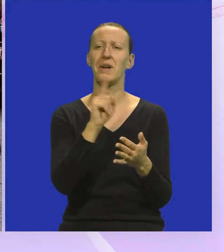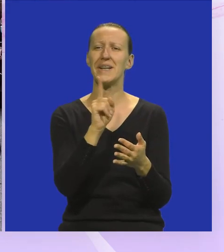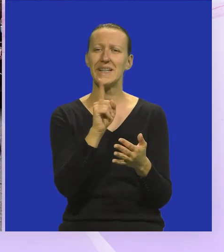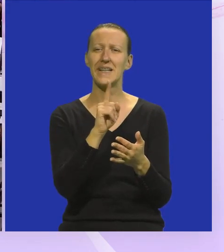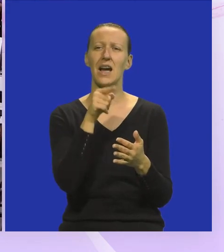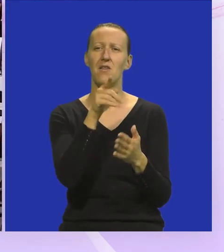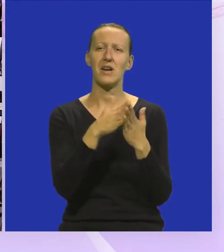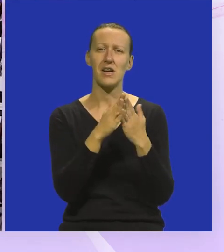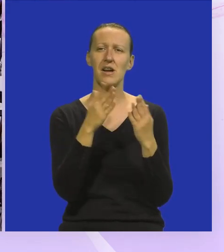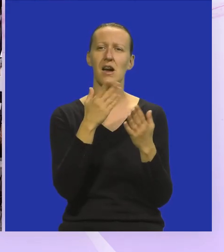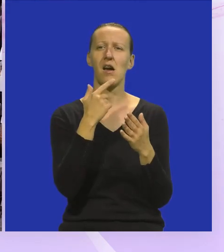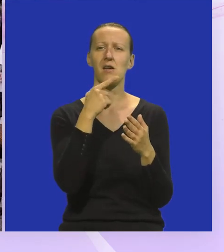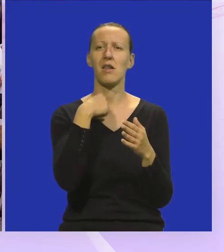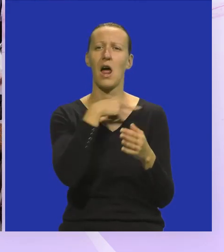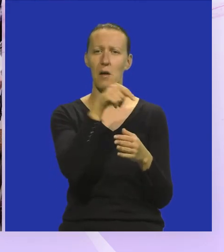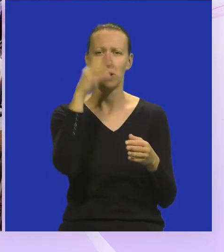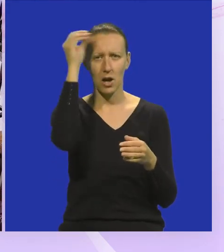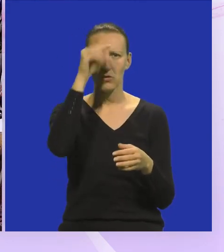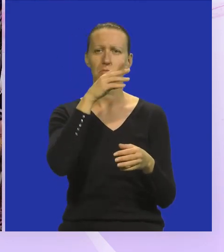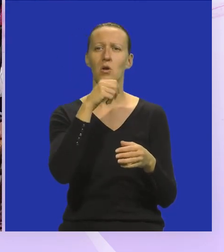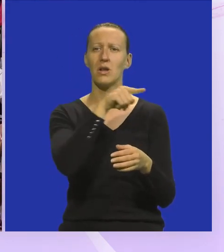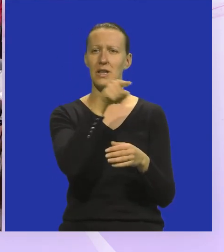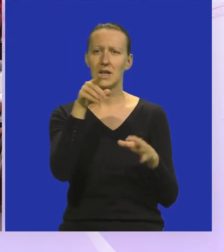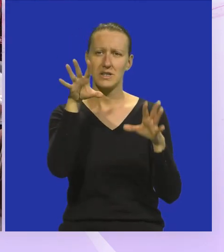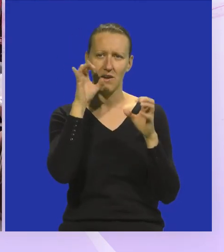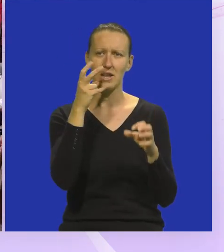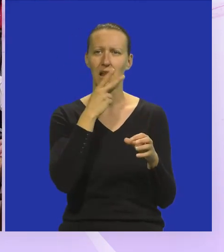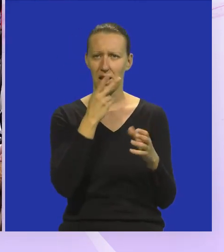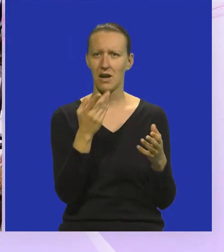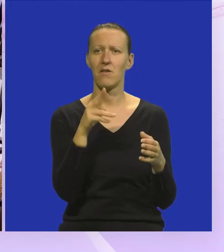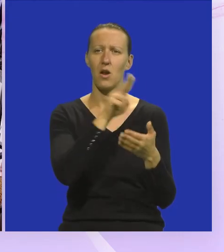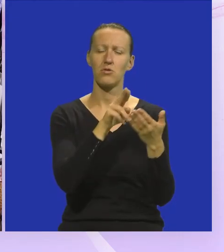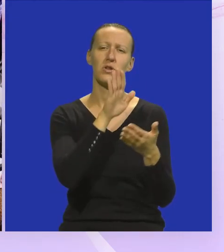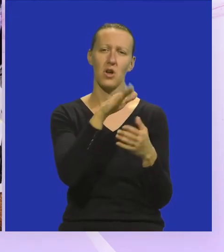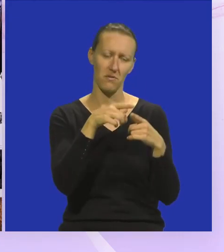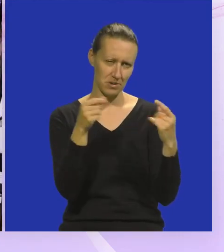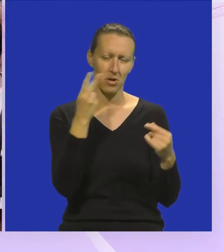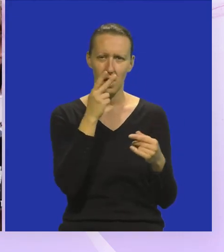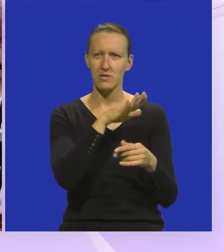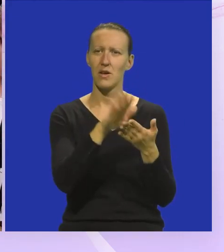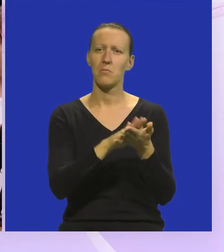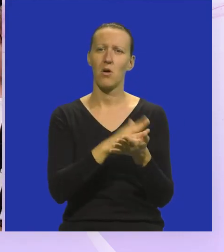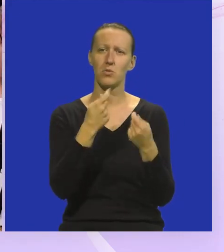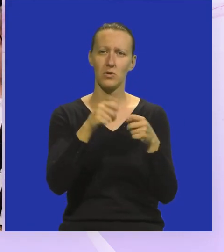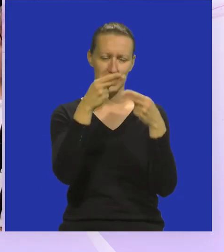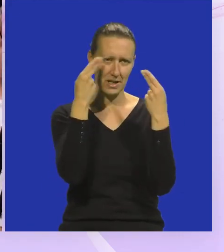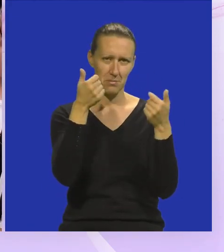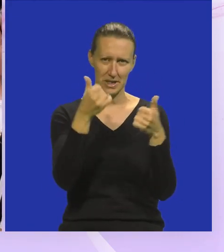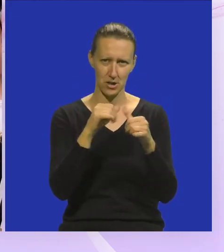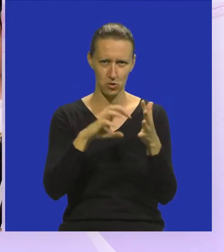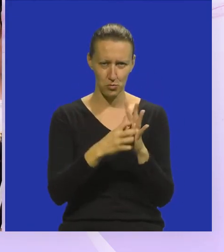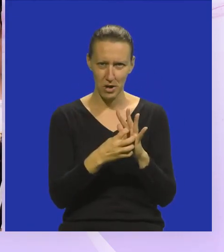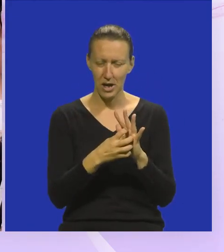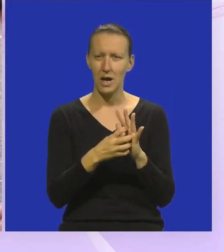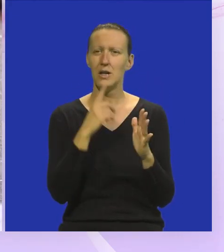nije namjenjeno, ali namjenjeno je nama da naučimo njih shvatiti i naučiti čitati njihovo pisma? Naravno, sve je počelo u udruzi slijepih istarske